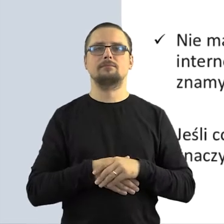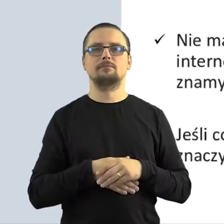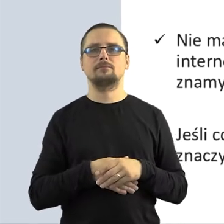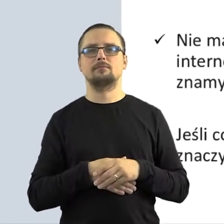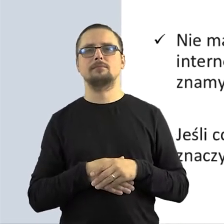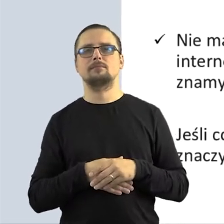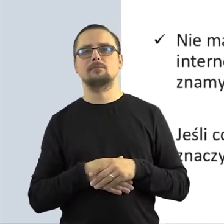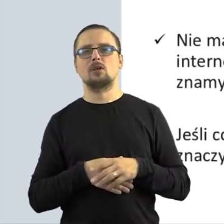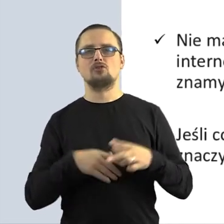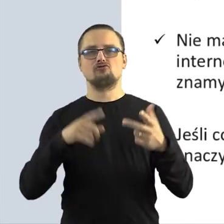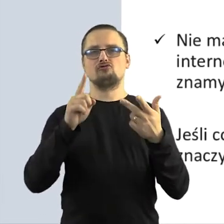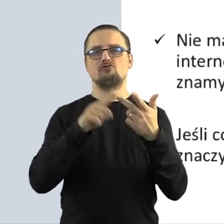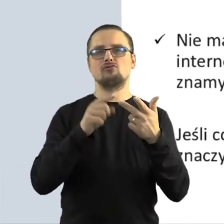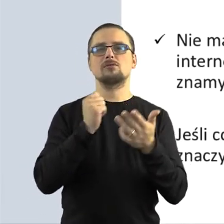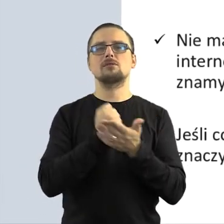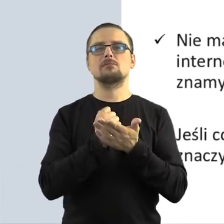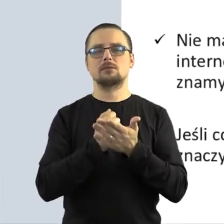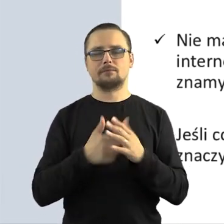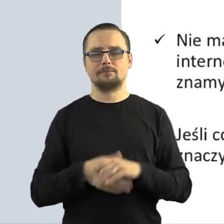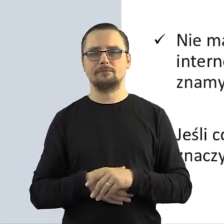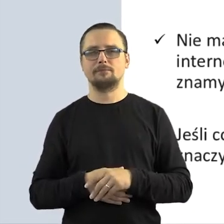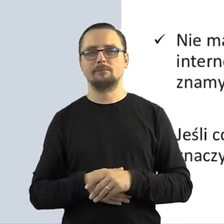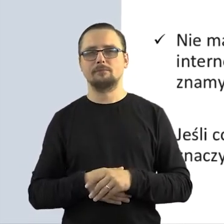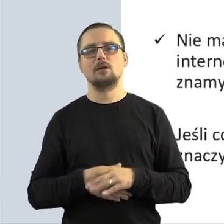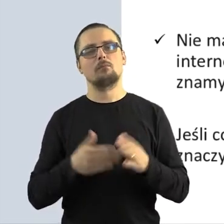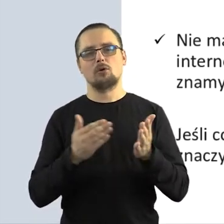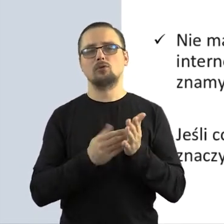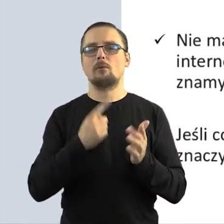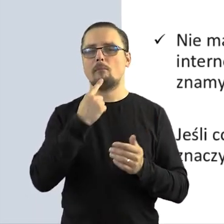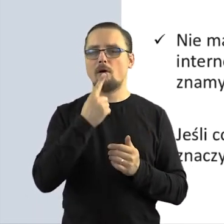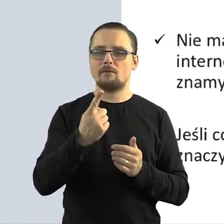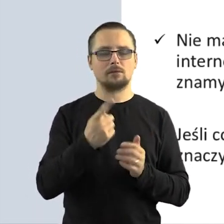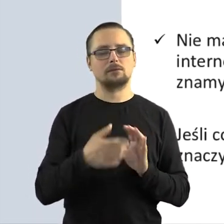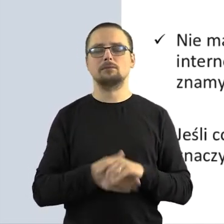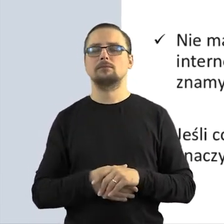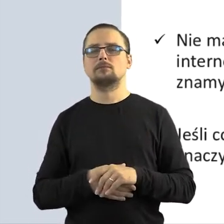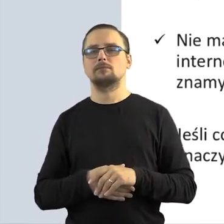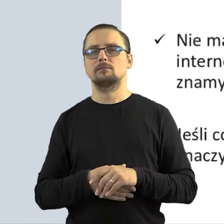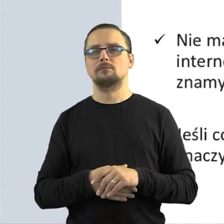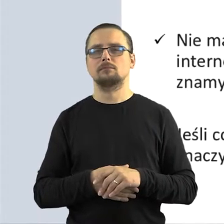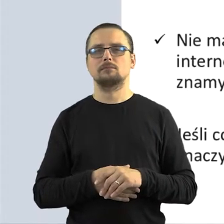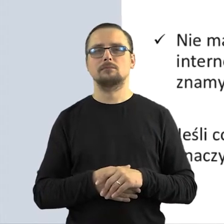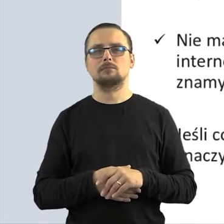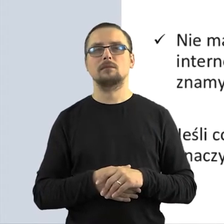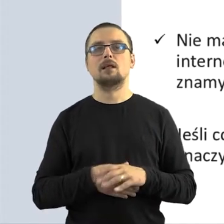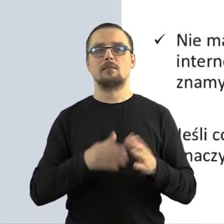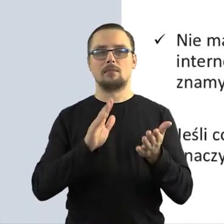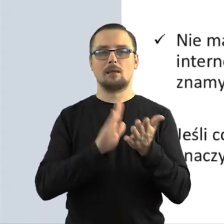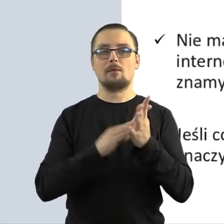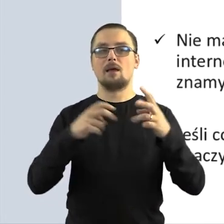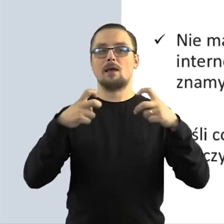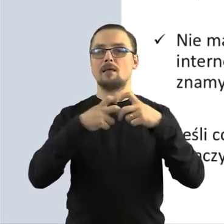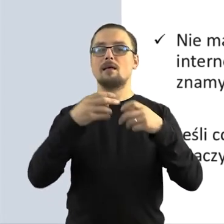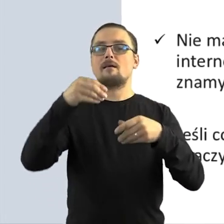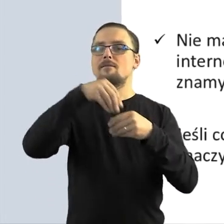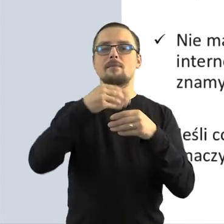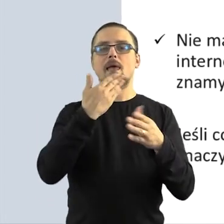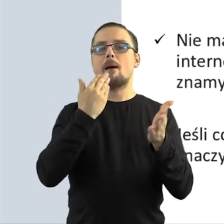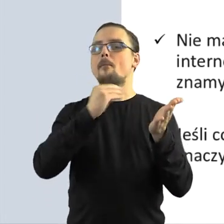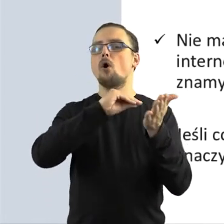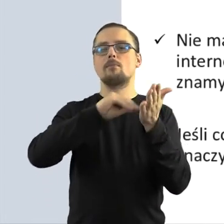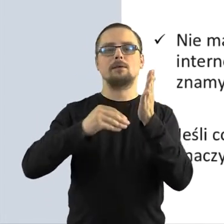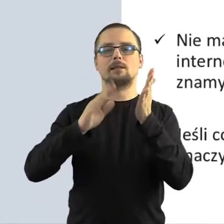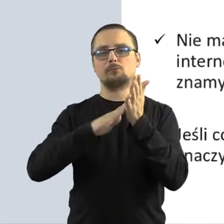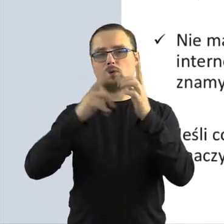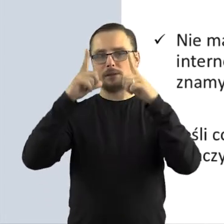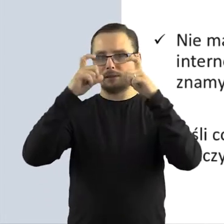trzecia rzecz, która mam nadzieję już jest dla wszystkich jasna, ale powtarzenia nigdy dość, to kwestia tego, że jeśli coś jest w internecie niepodpisane, to wcale